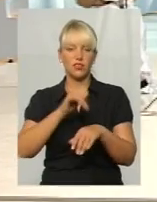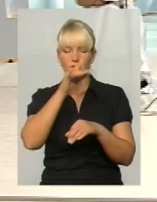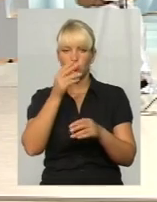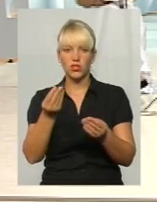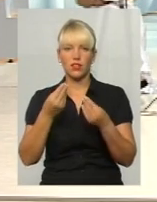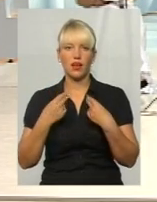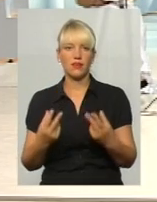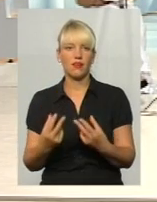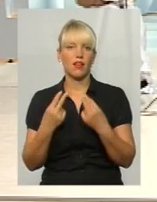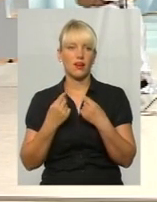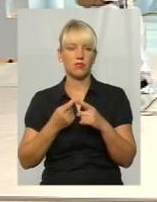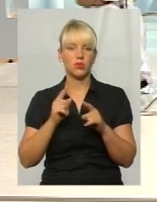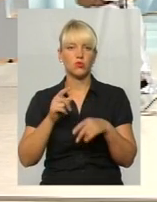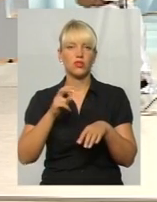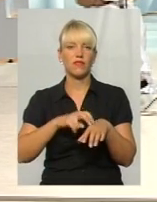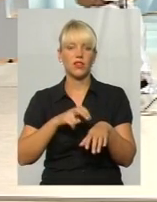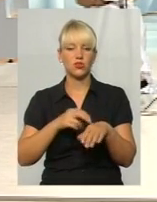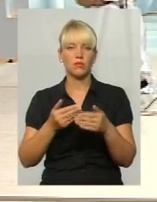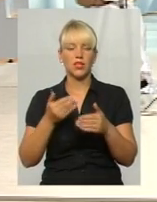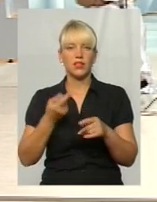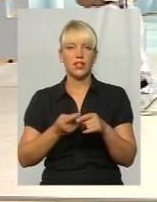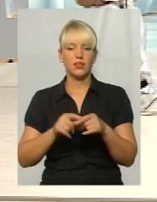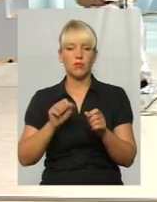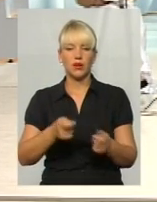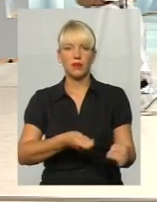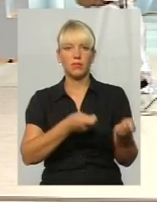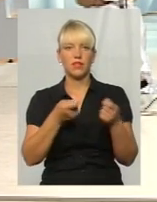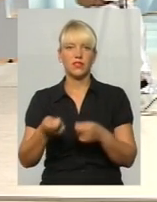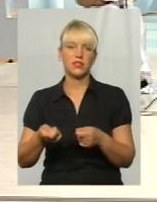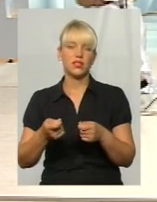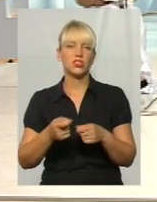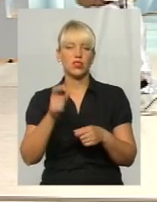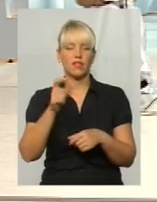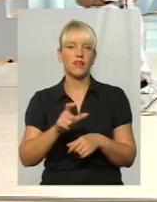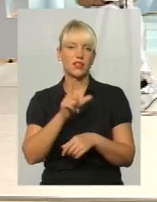тому що, ну, к врачу могли передати, привезти чоловіка з аварії, наприклад.